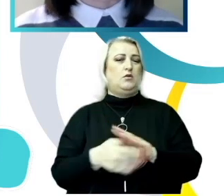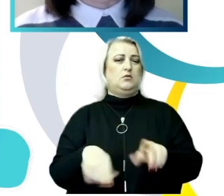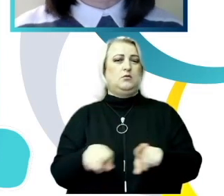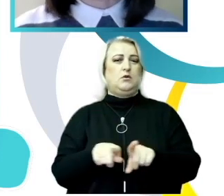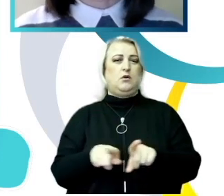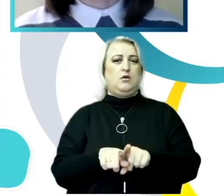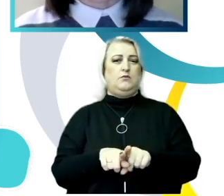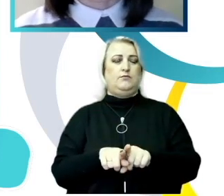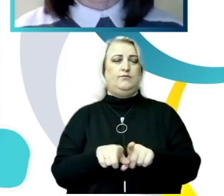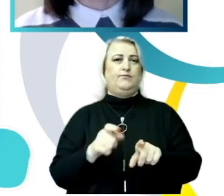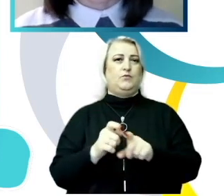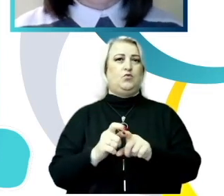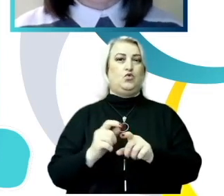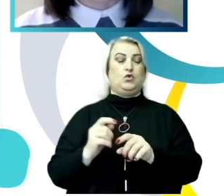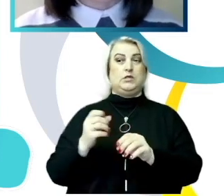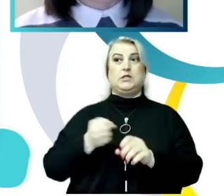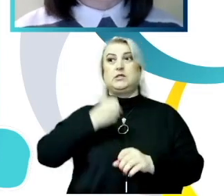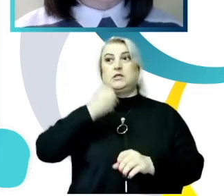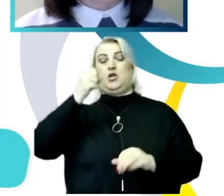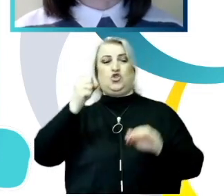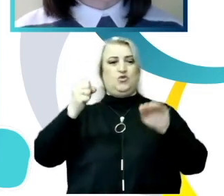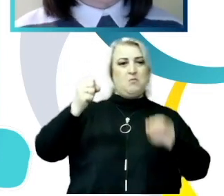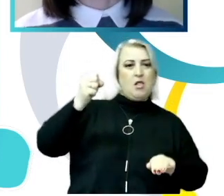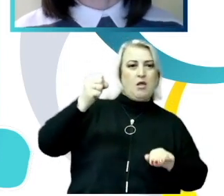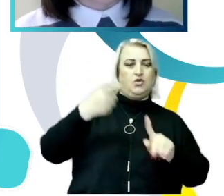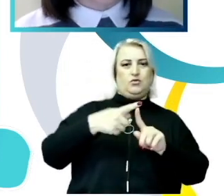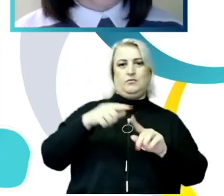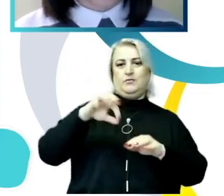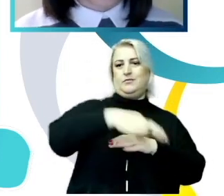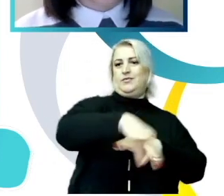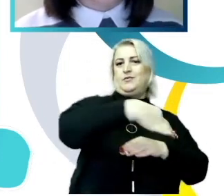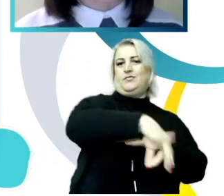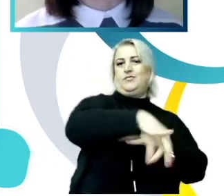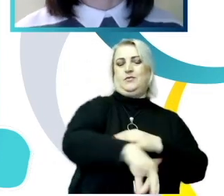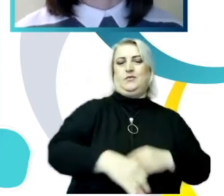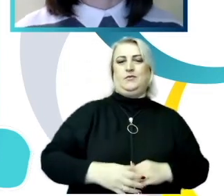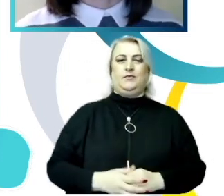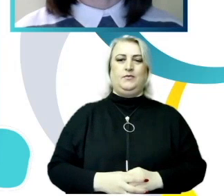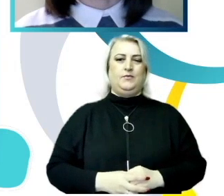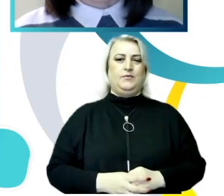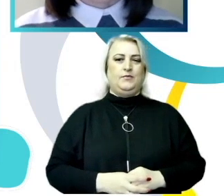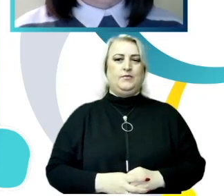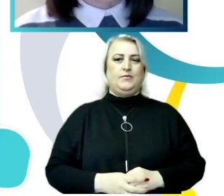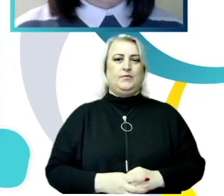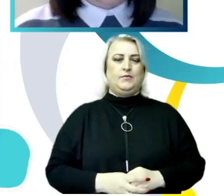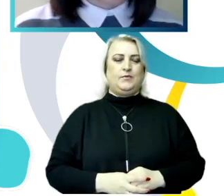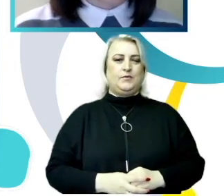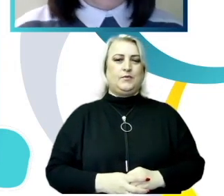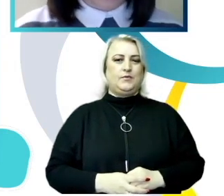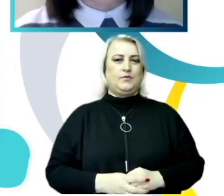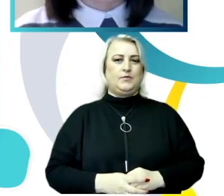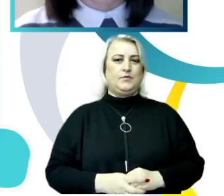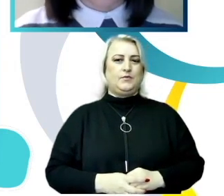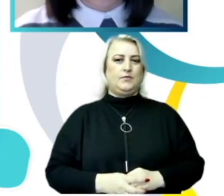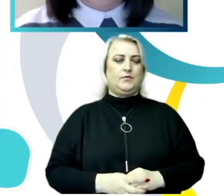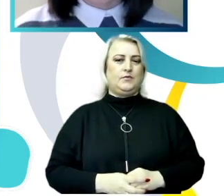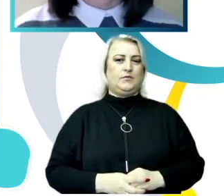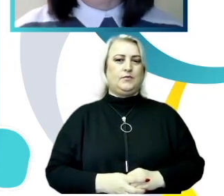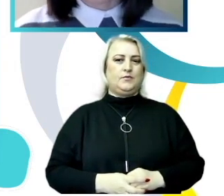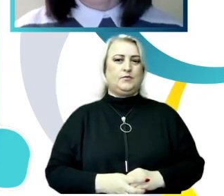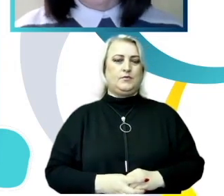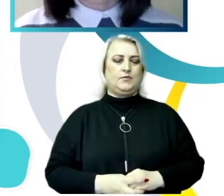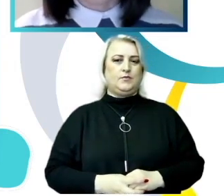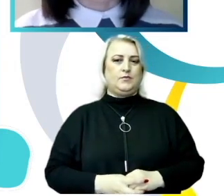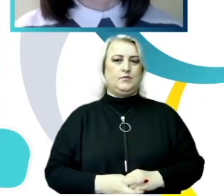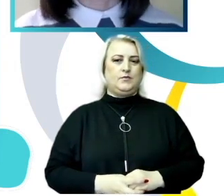de ierarhie între studenți și acest lucru cumva alimentează aceste comportamente abuzive și creează, să spunem